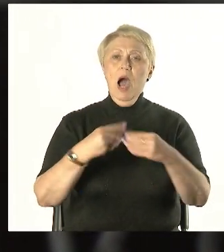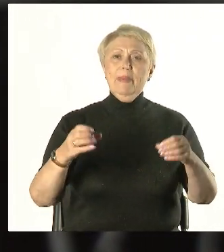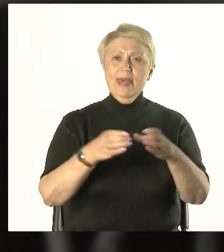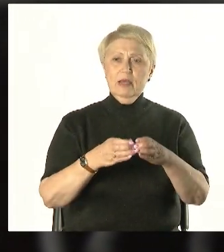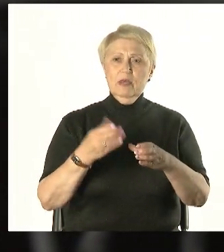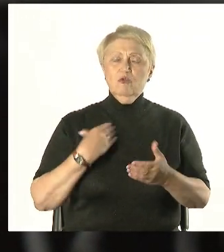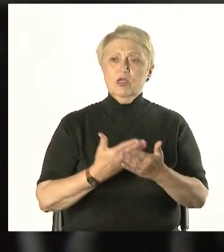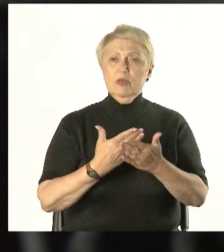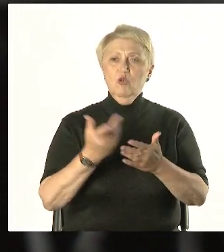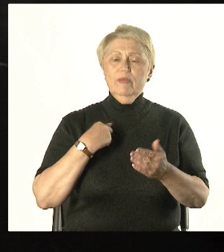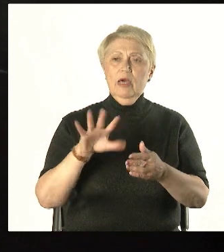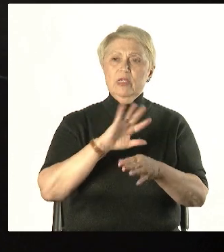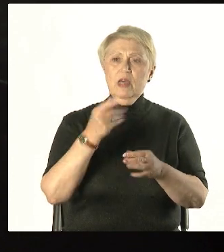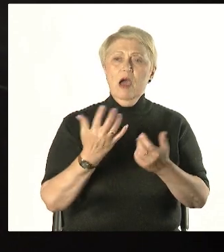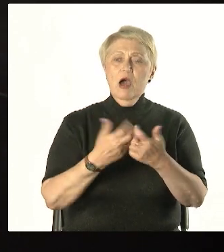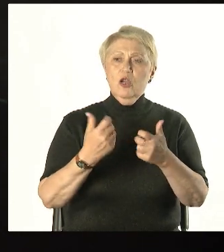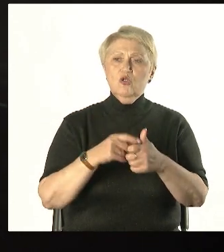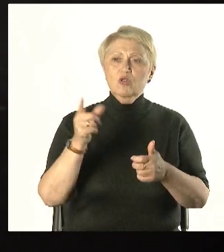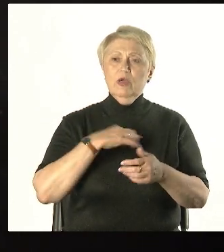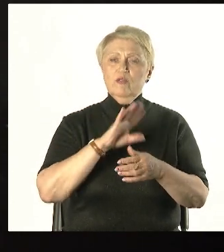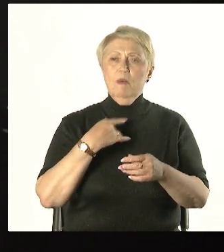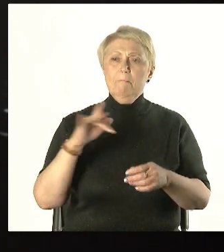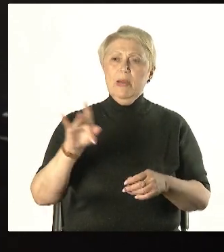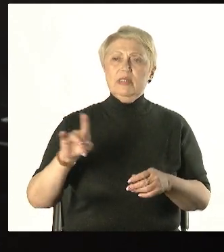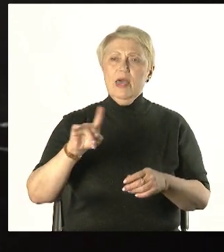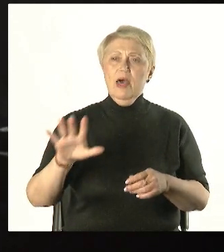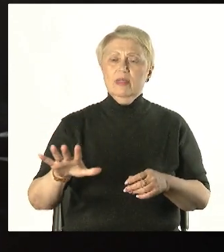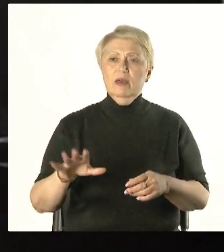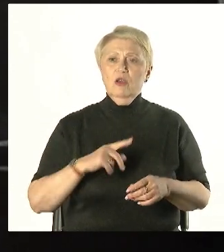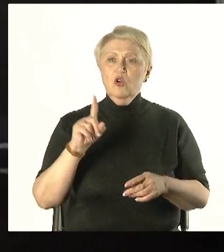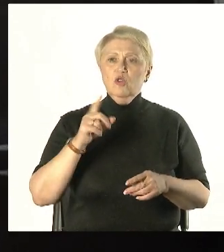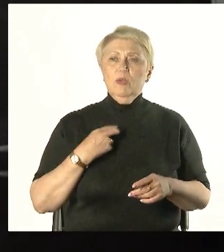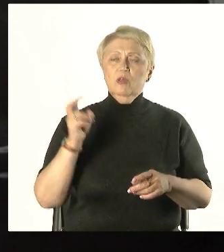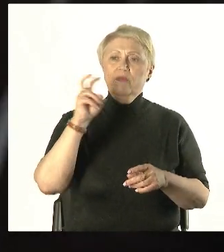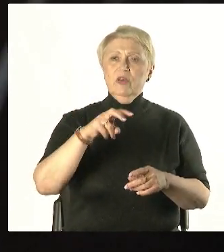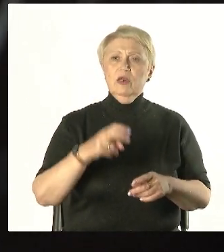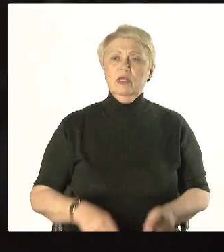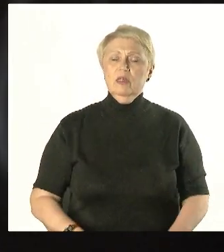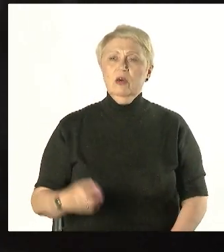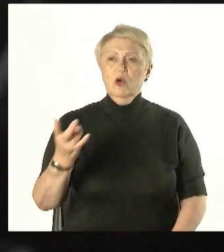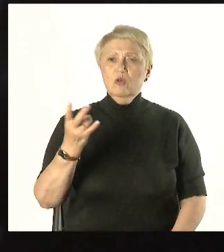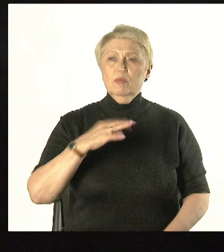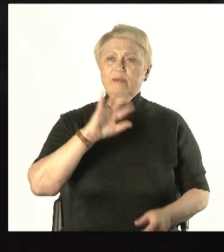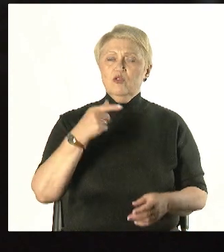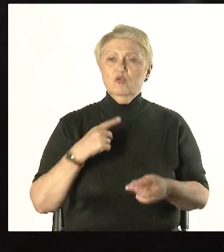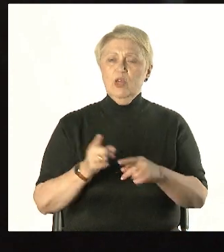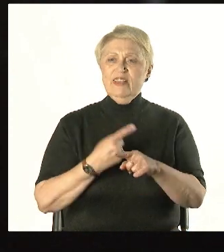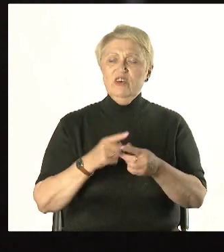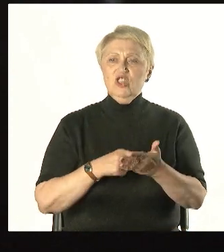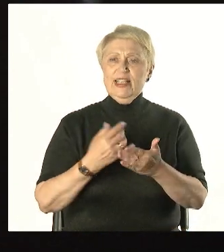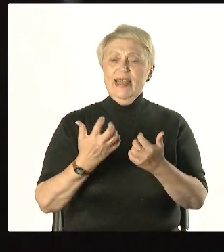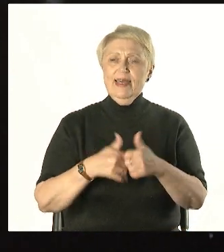расчеты проводятся постоянно. Перед тем, как выехать за отработавшим источником ионизирующего излучения, необходимо провести вычисление.